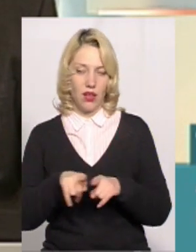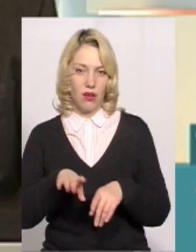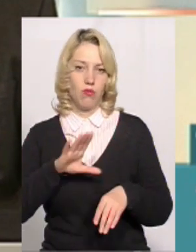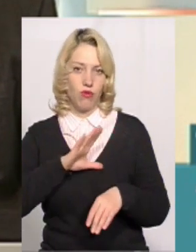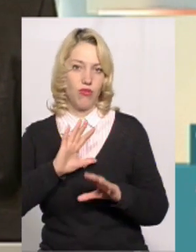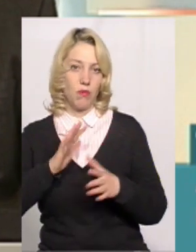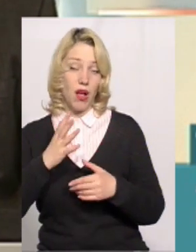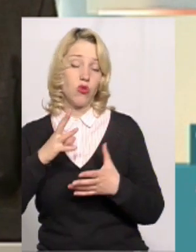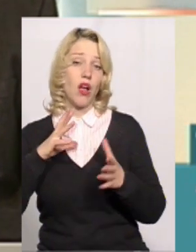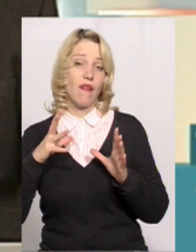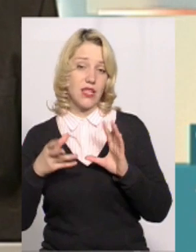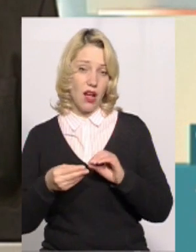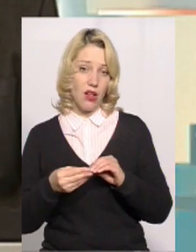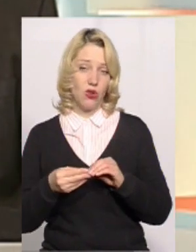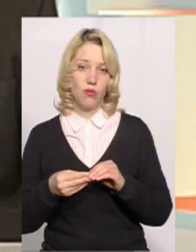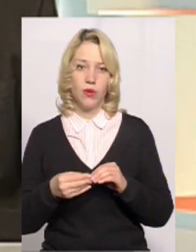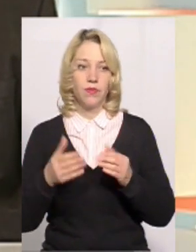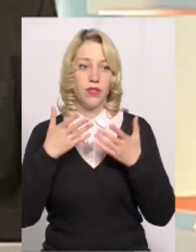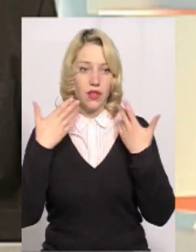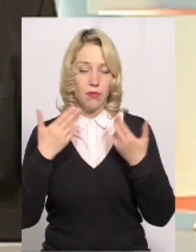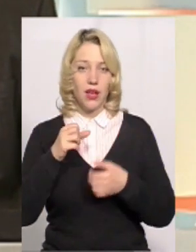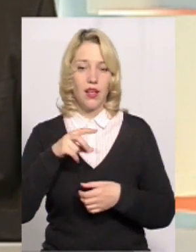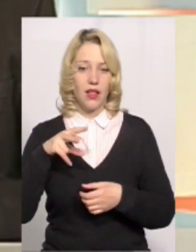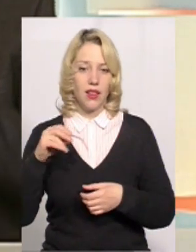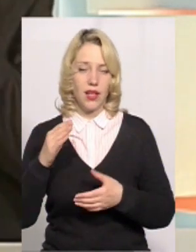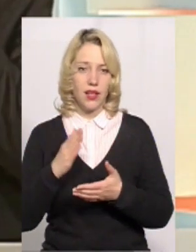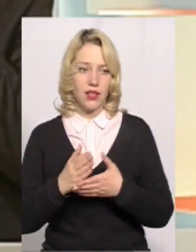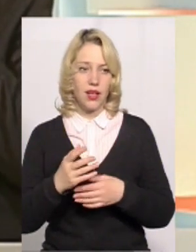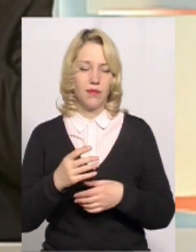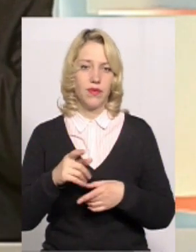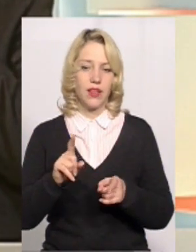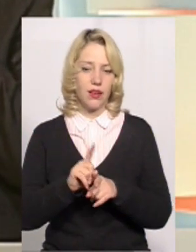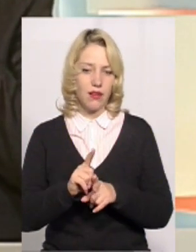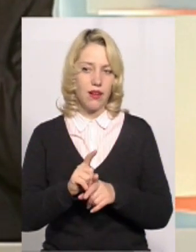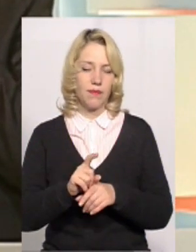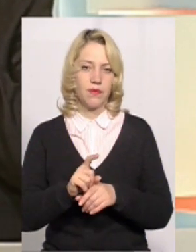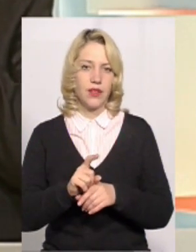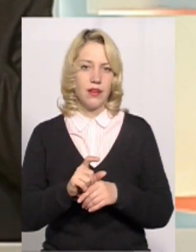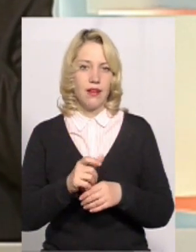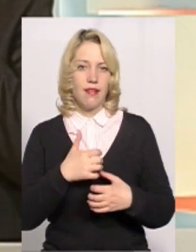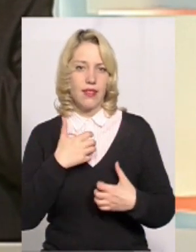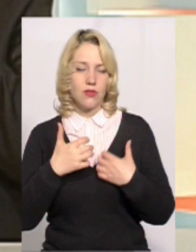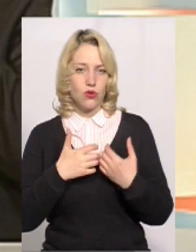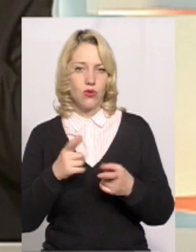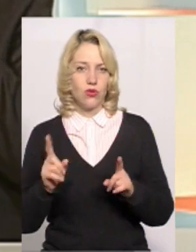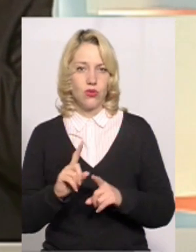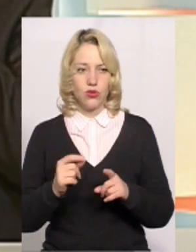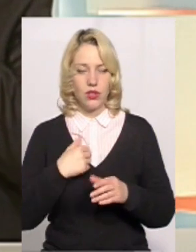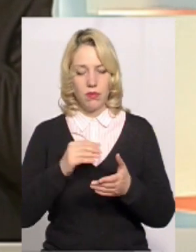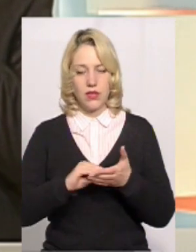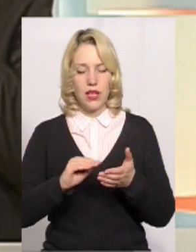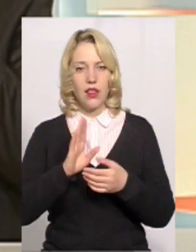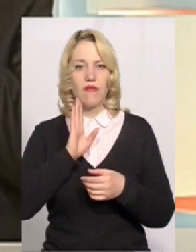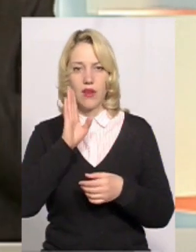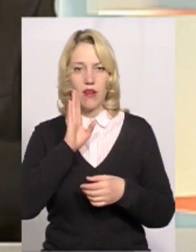випадок був. А в загальному немає, але є в мене насторога така, я от навіть писала в ранішньому